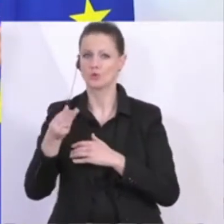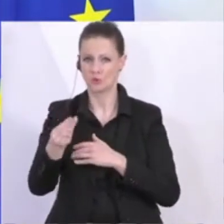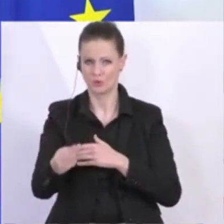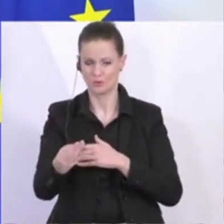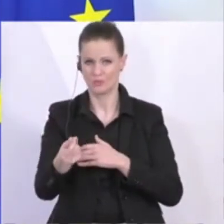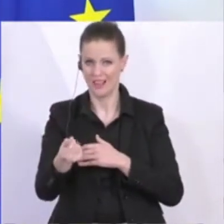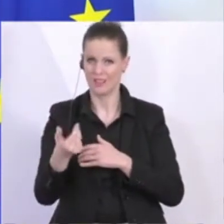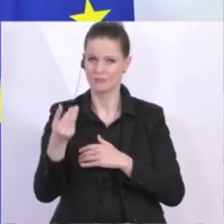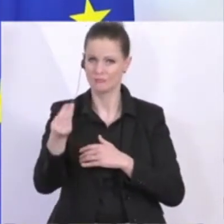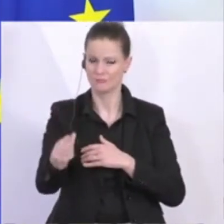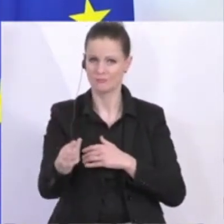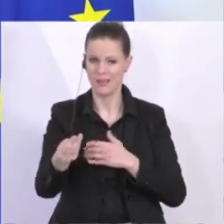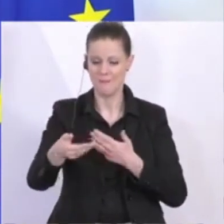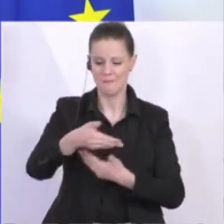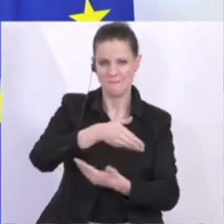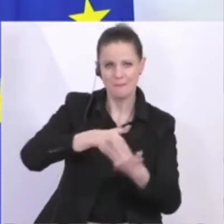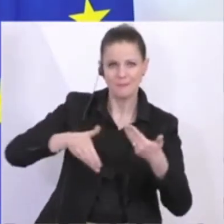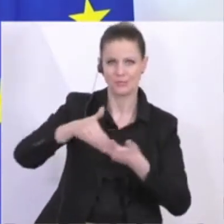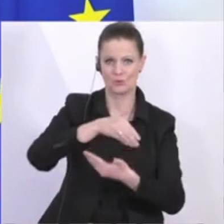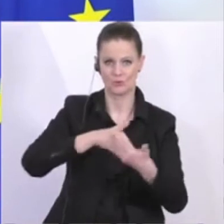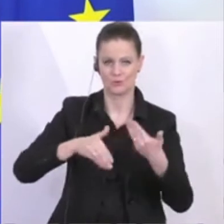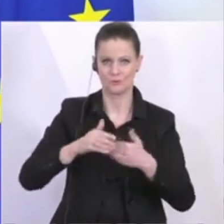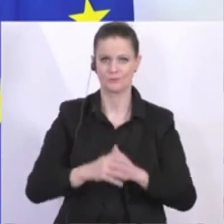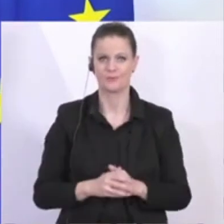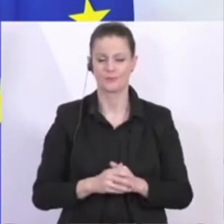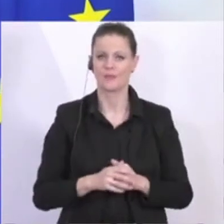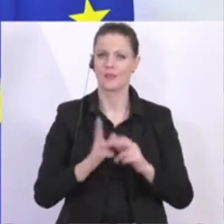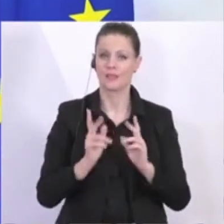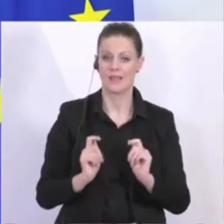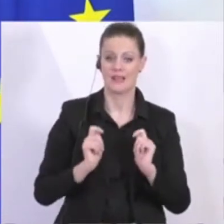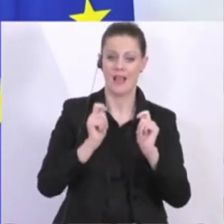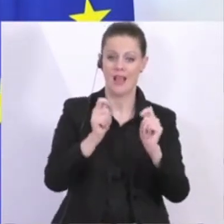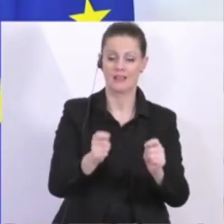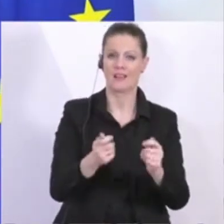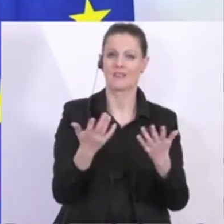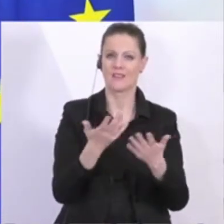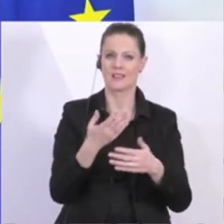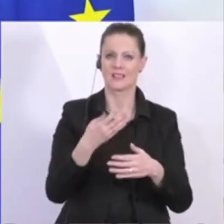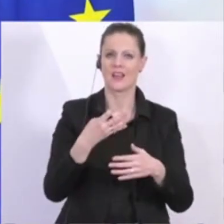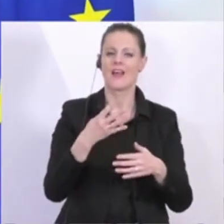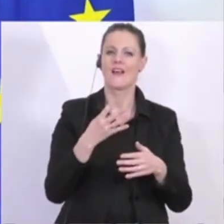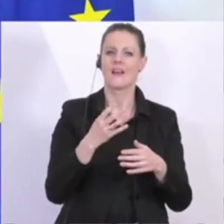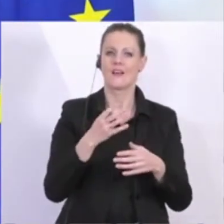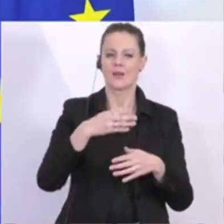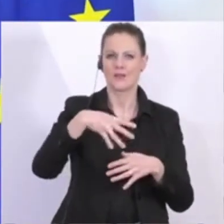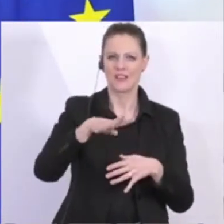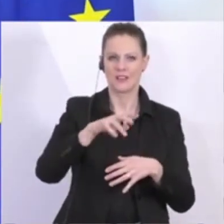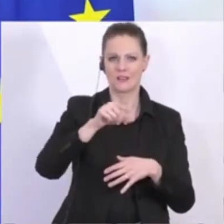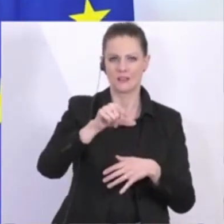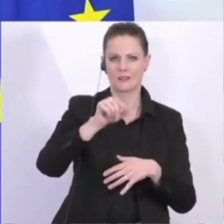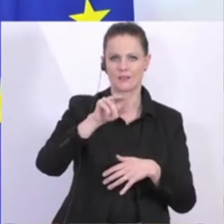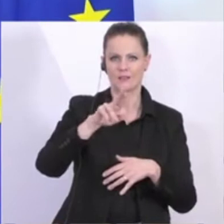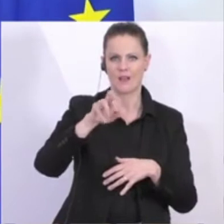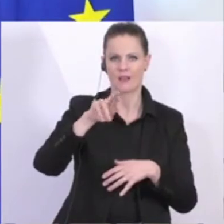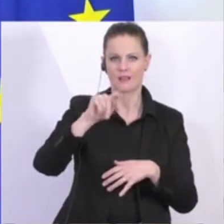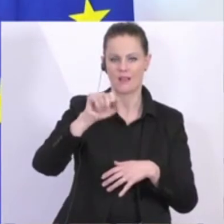Zunächst einmal kann man beantragen, maximal die Quartalsumsatzsumme, also da ist wieder der Drei-Monats-Gedanke